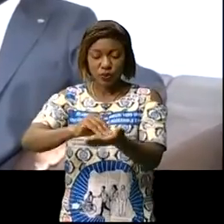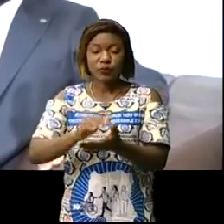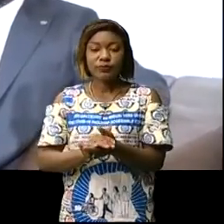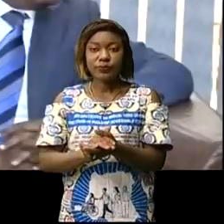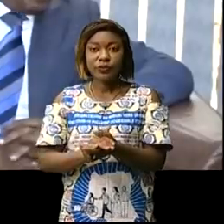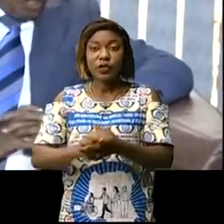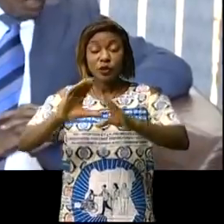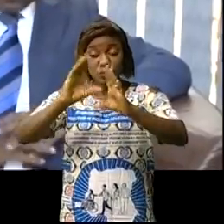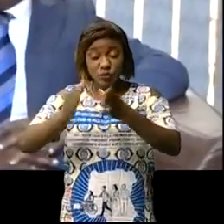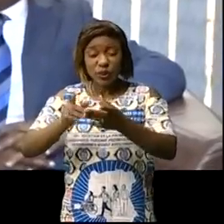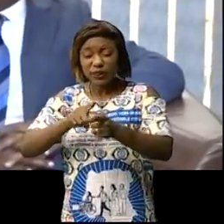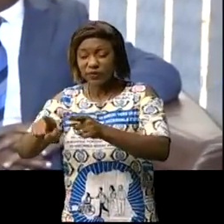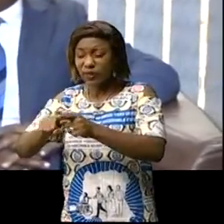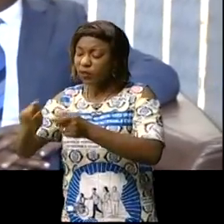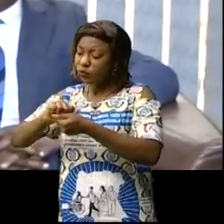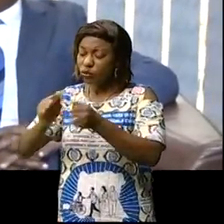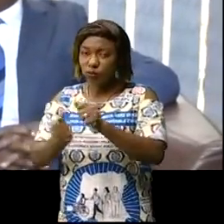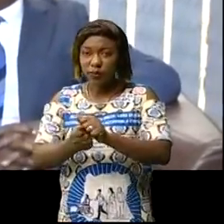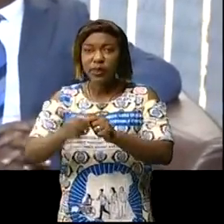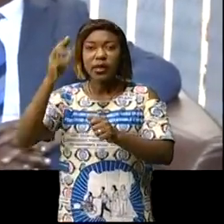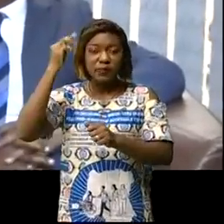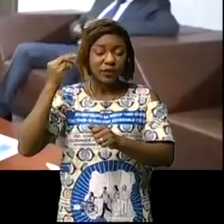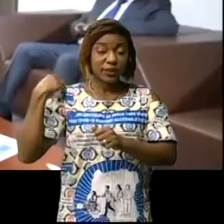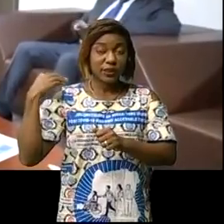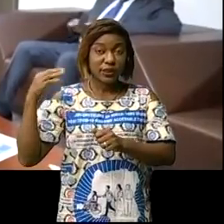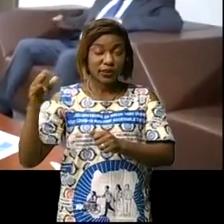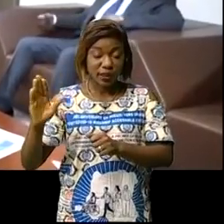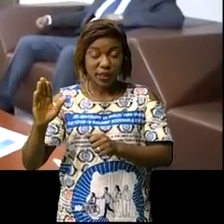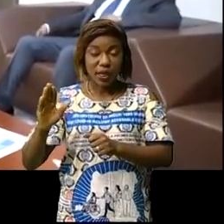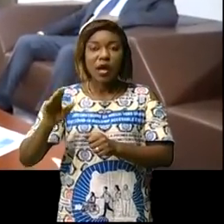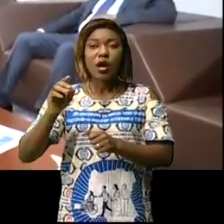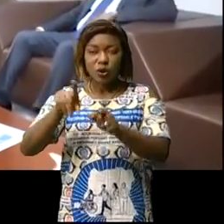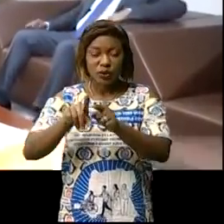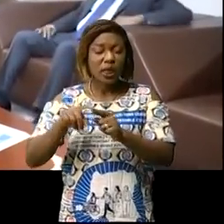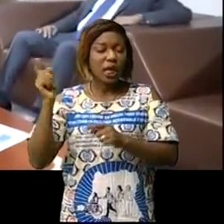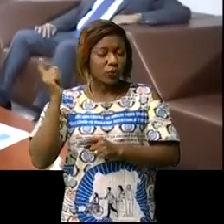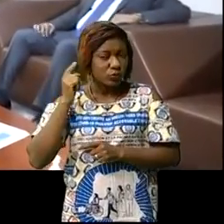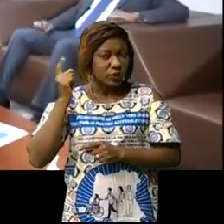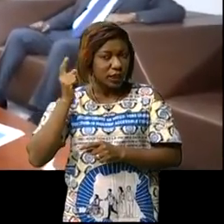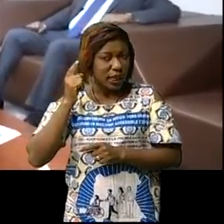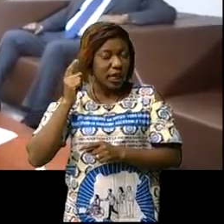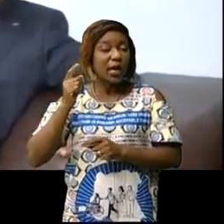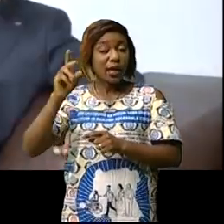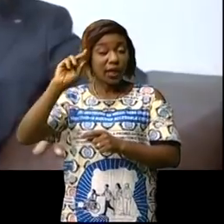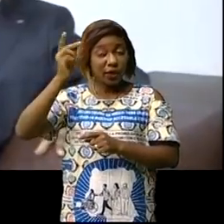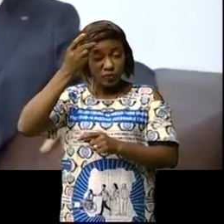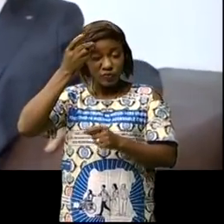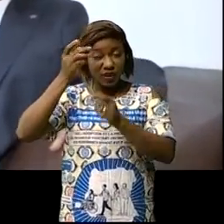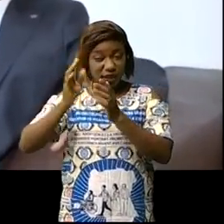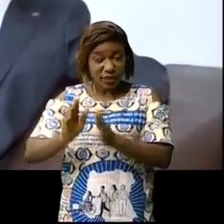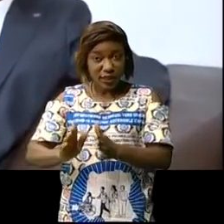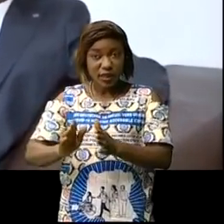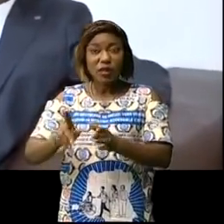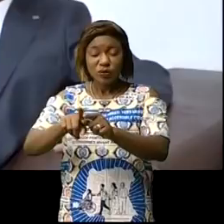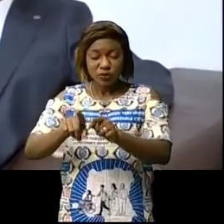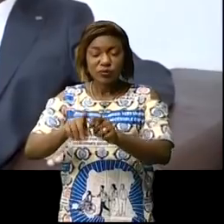toutes ces différentes préoccupations le ministre d'Etat Alexis Guissaro a rassuré son hôte quant à la prise en charge de